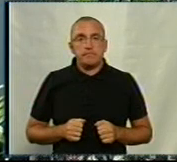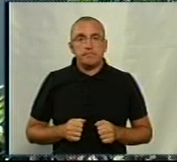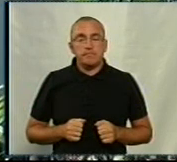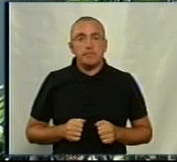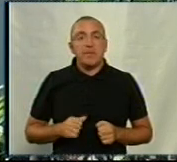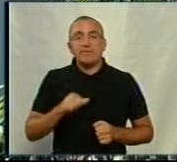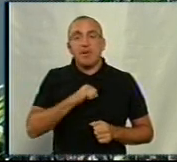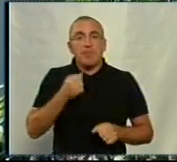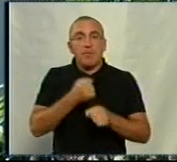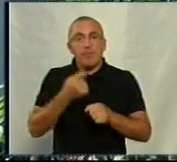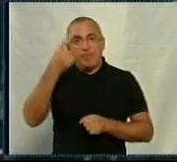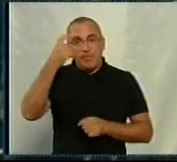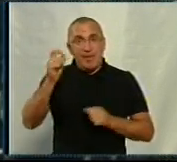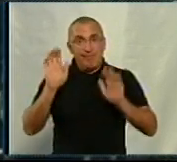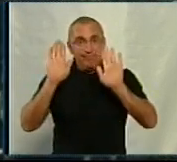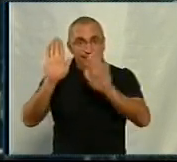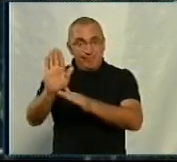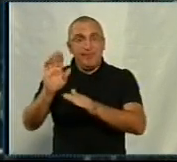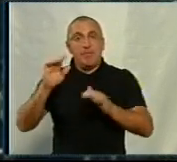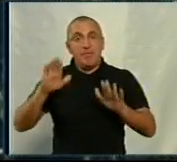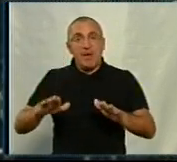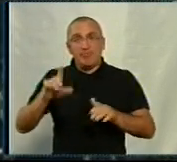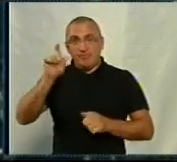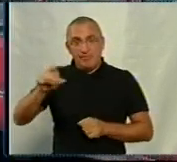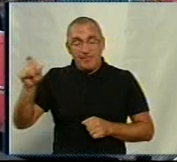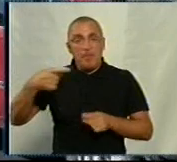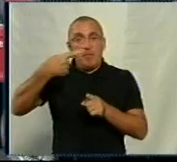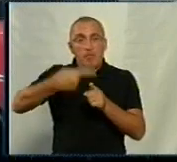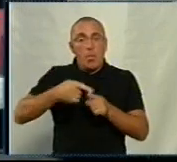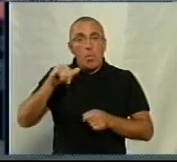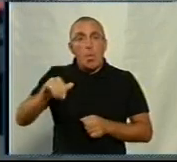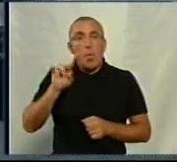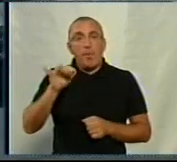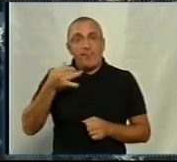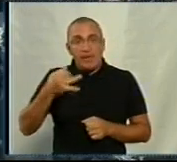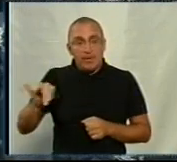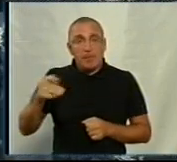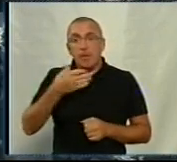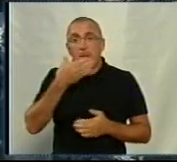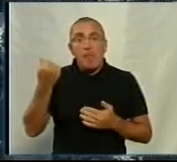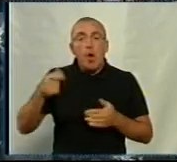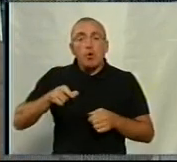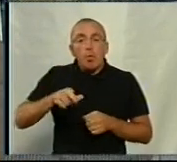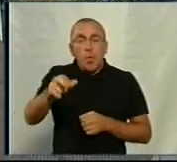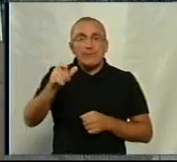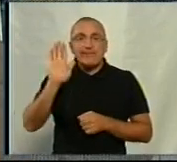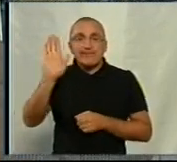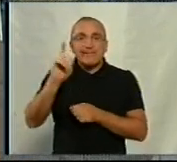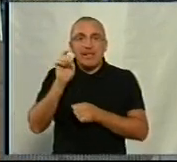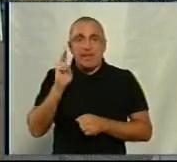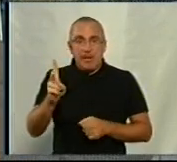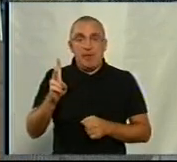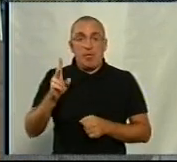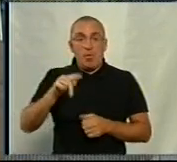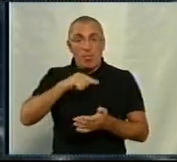Саморобні попереджувальні таблички становили місцеві жителі на перехресті у Кропивницькому, бо немає дорожніх знаків. До дня міста в